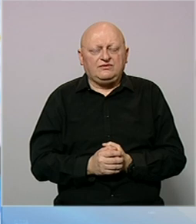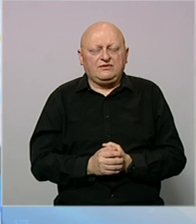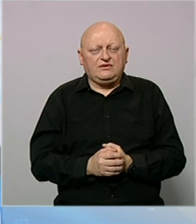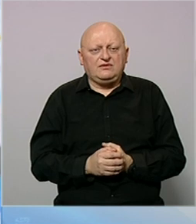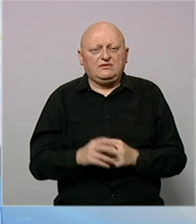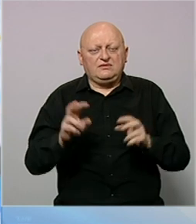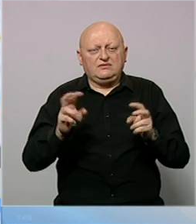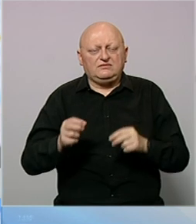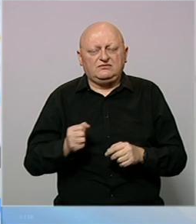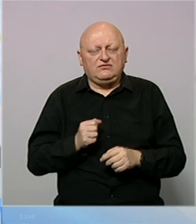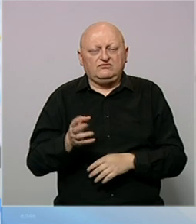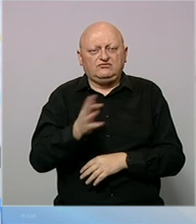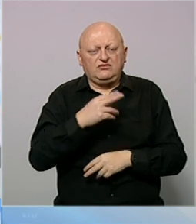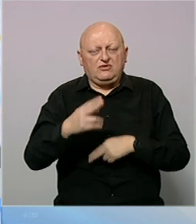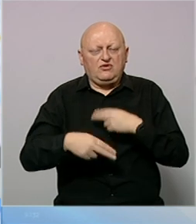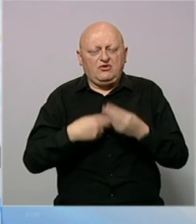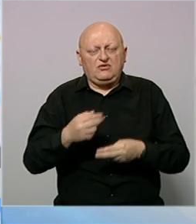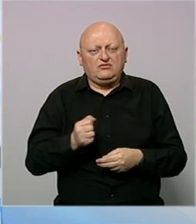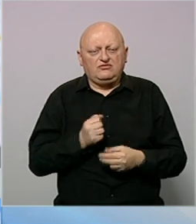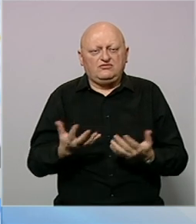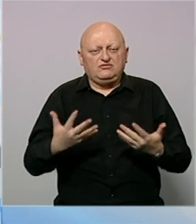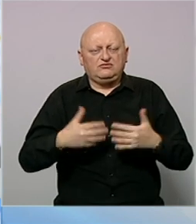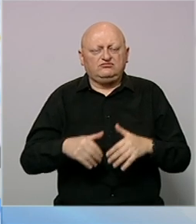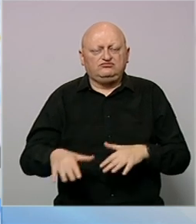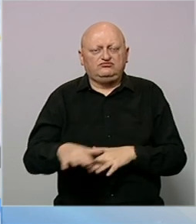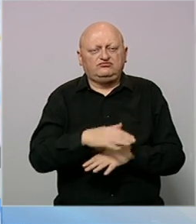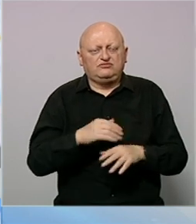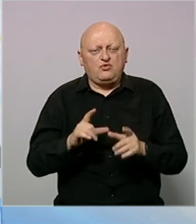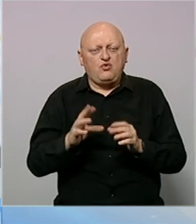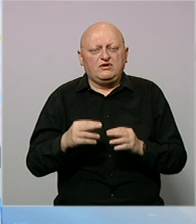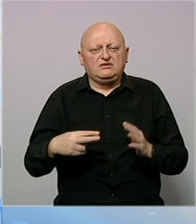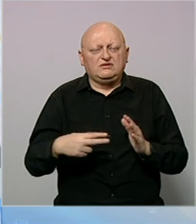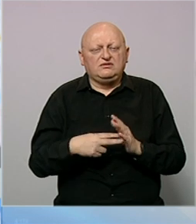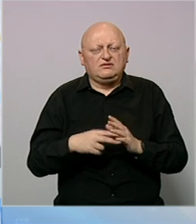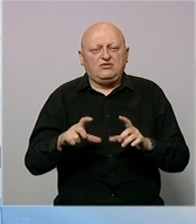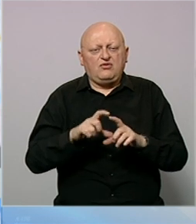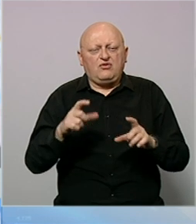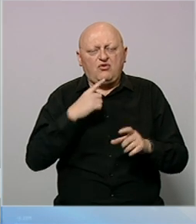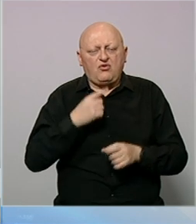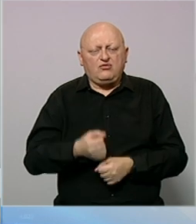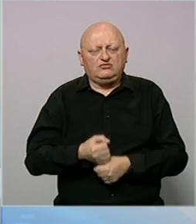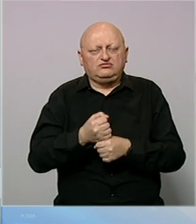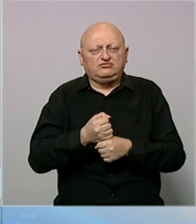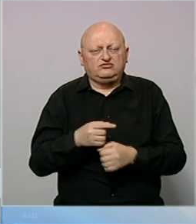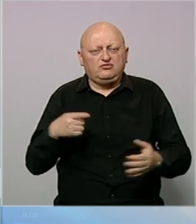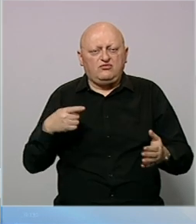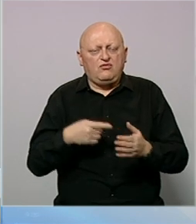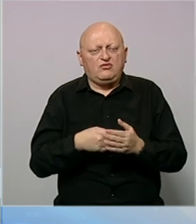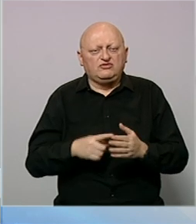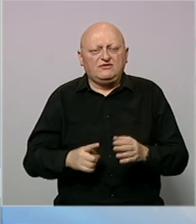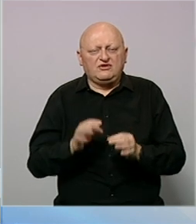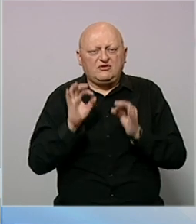Sustavi vojnog zapovjedanja i kontrole, vojno-industrijski kompleks i ukrajinski energetski objekti koji ih podržavaju, pogođeni su